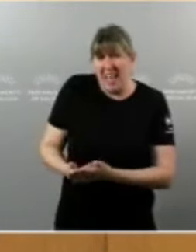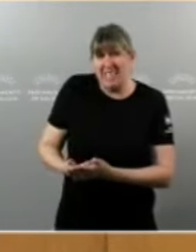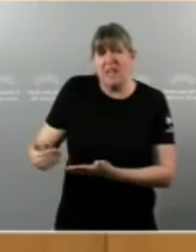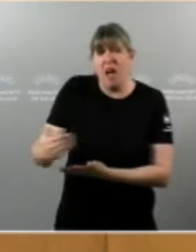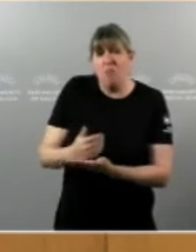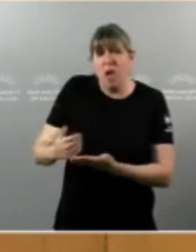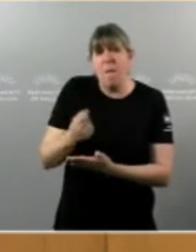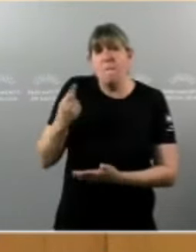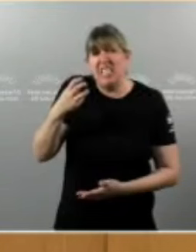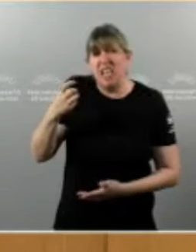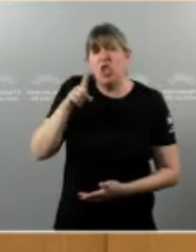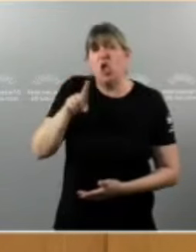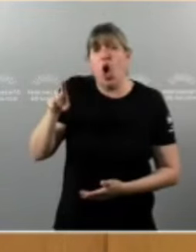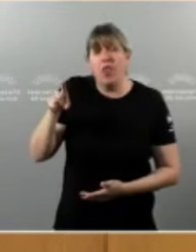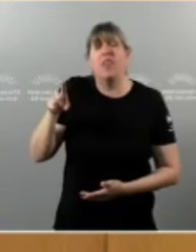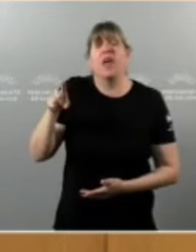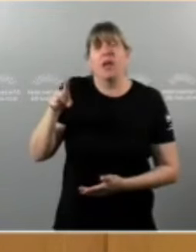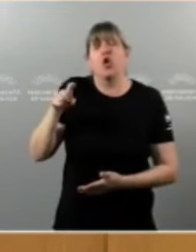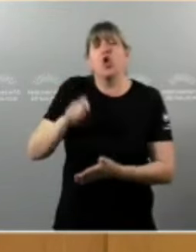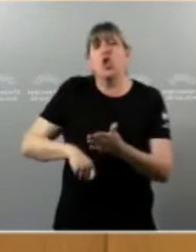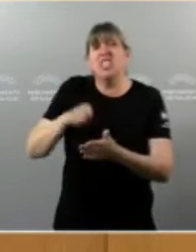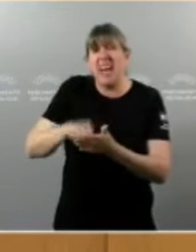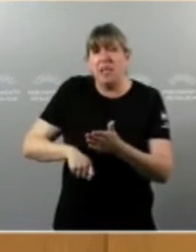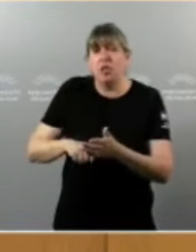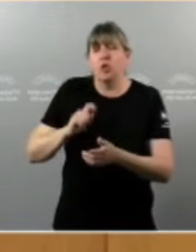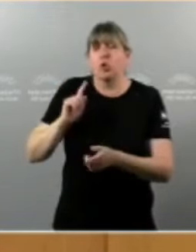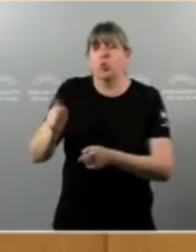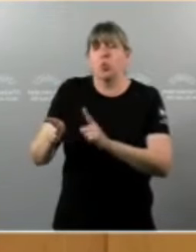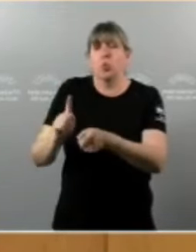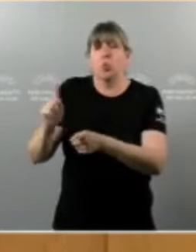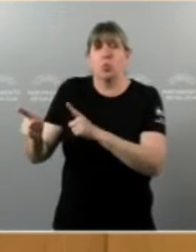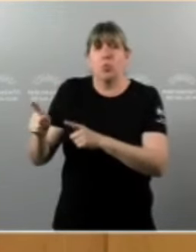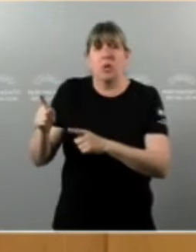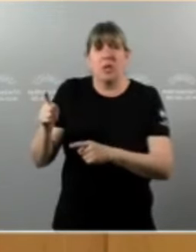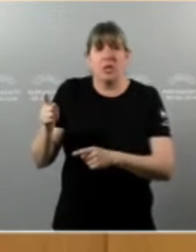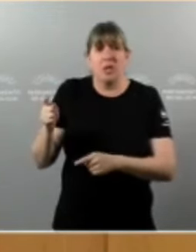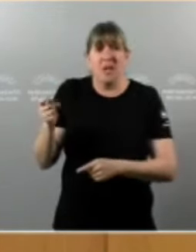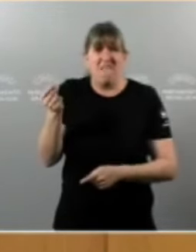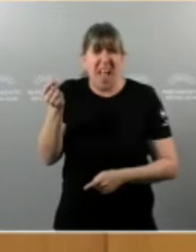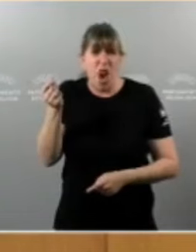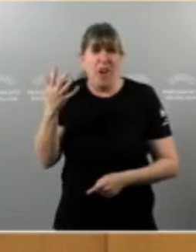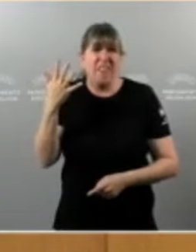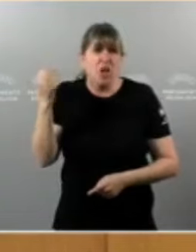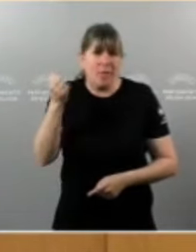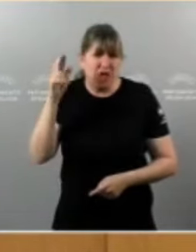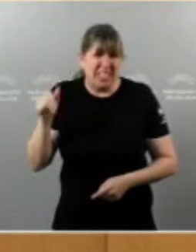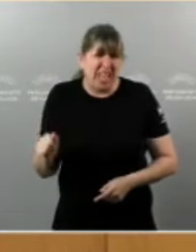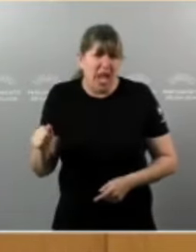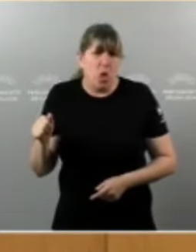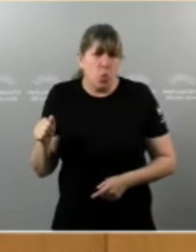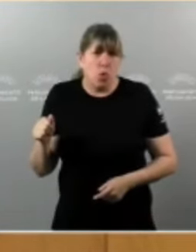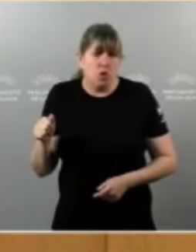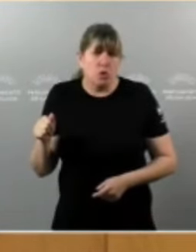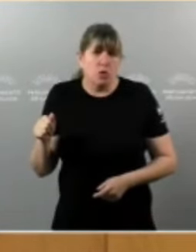.311 contratos a dedo por valor de 5 millóns de euros cando seu xefe de filas era